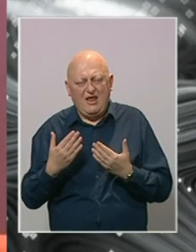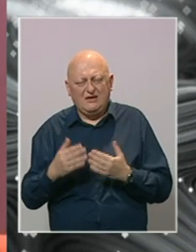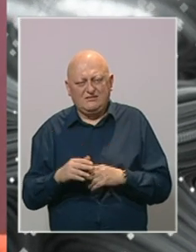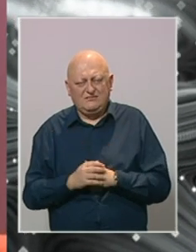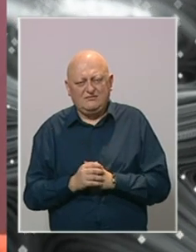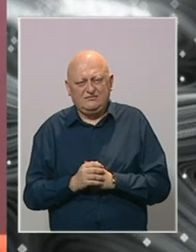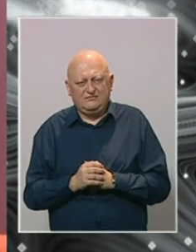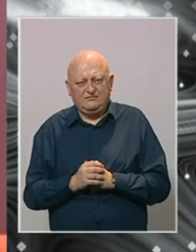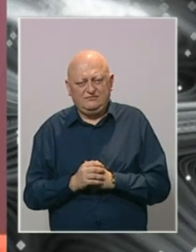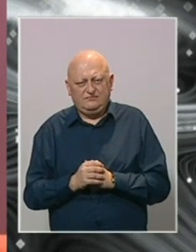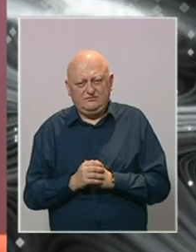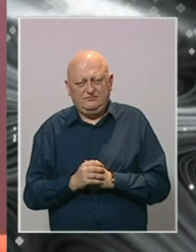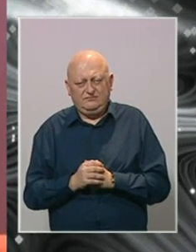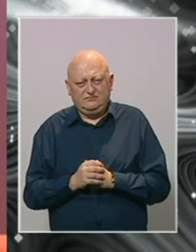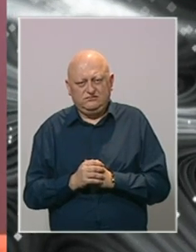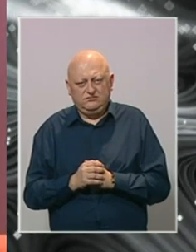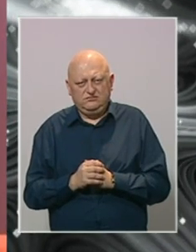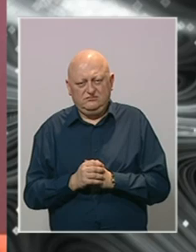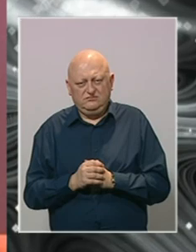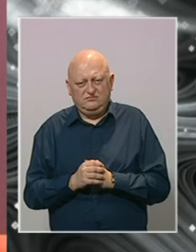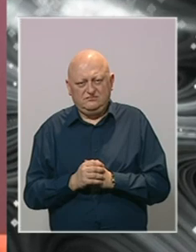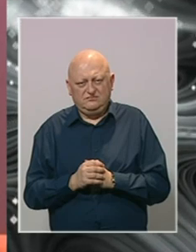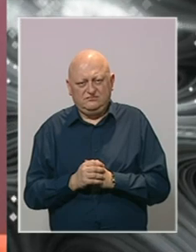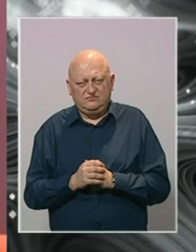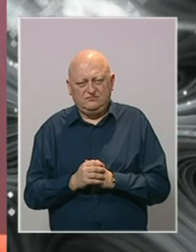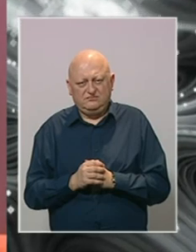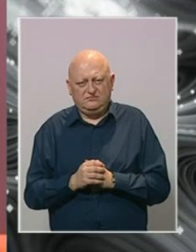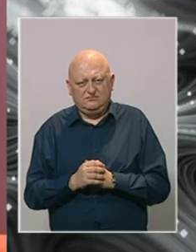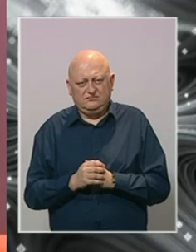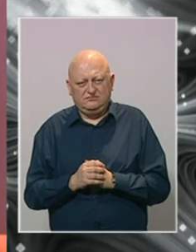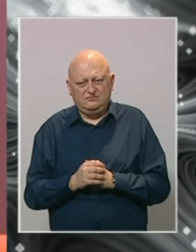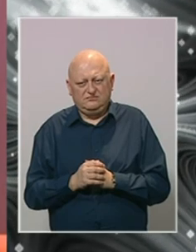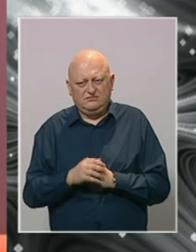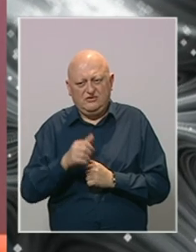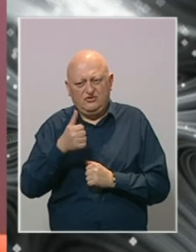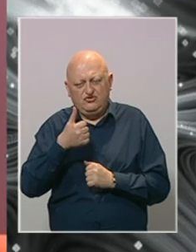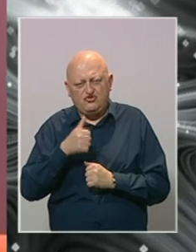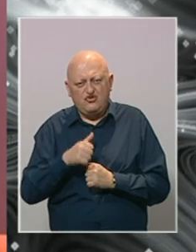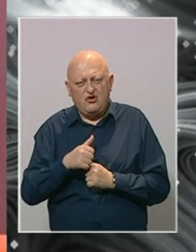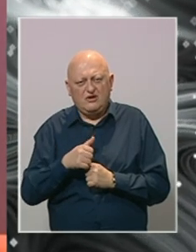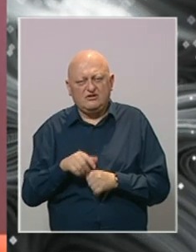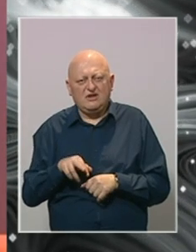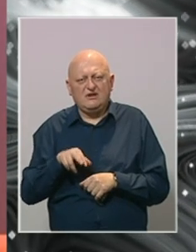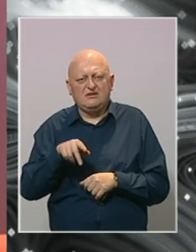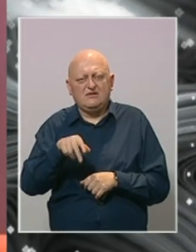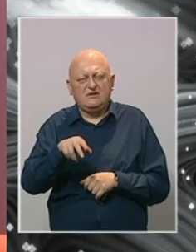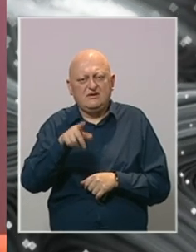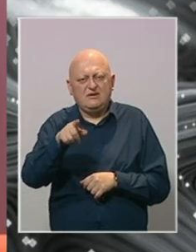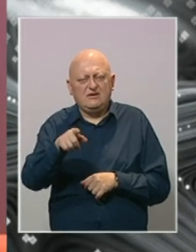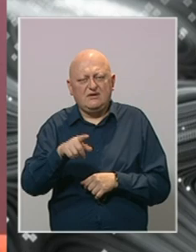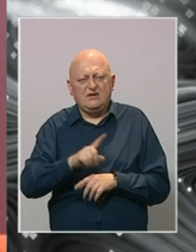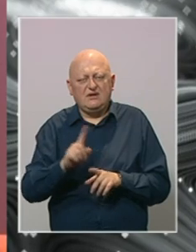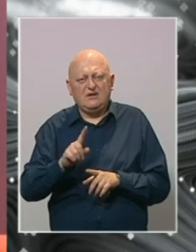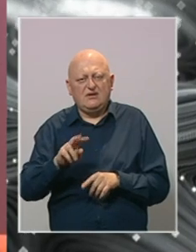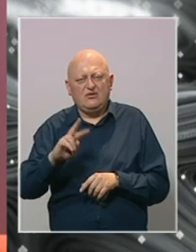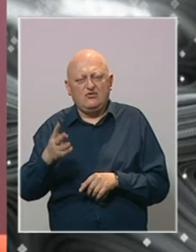što si zakoračila tamo gdje se